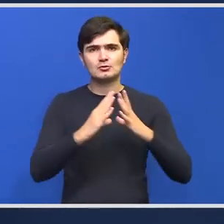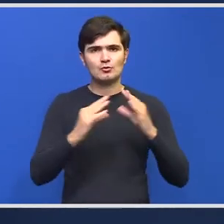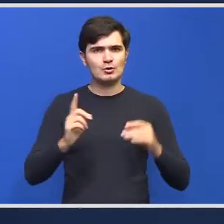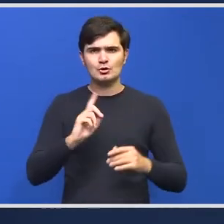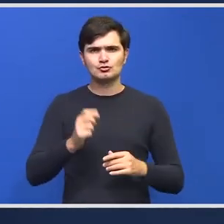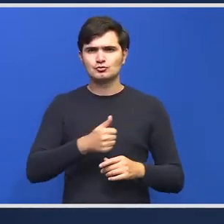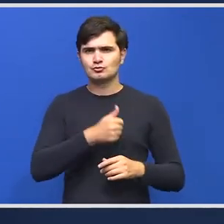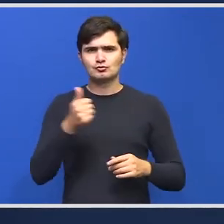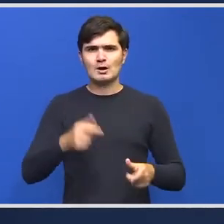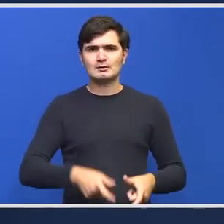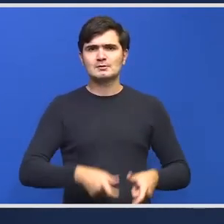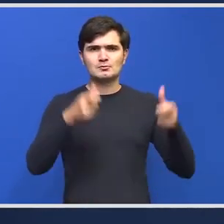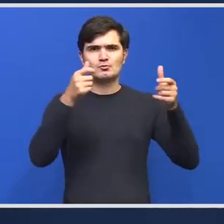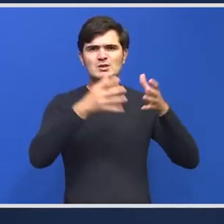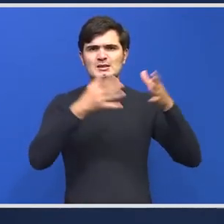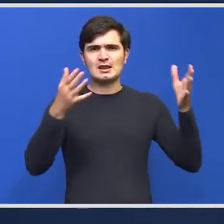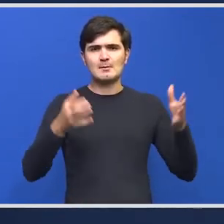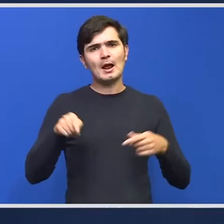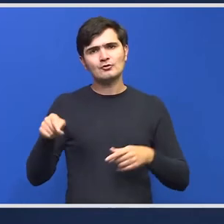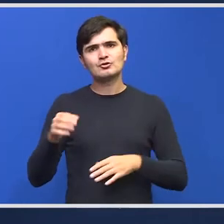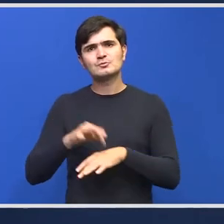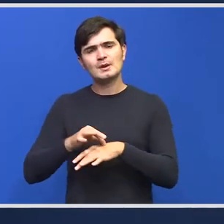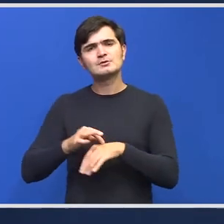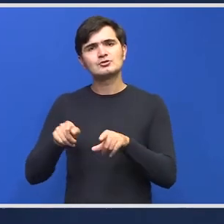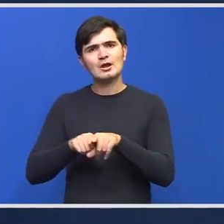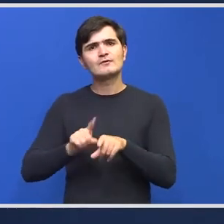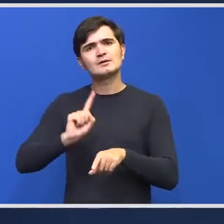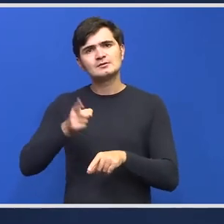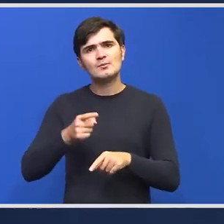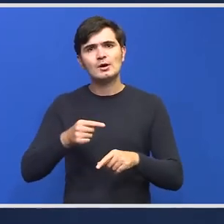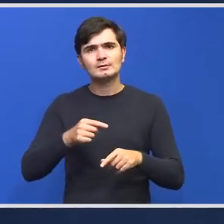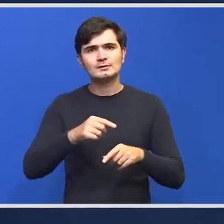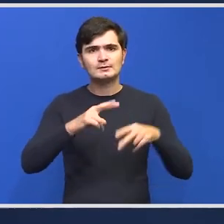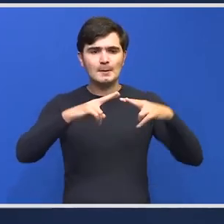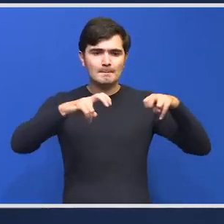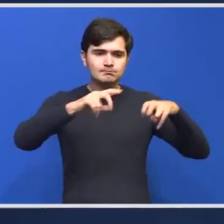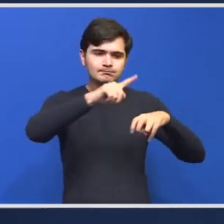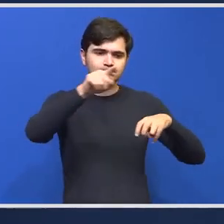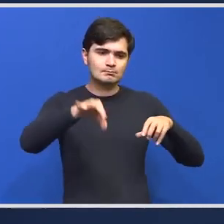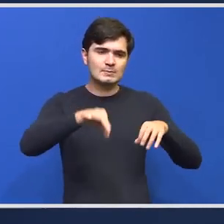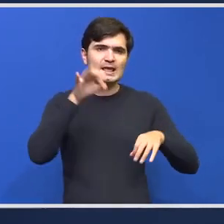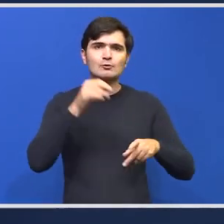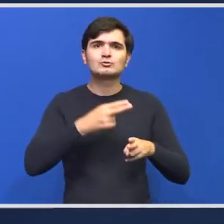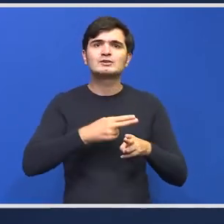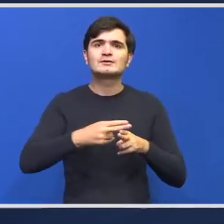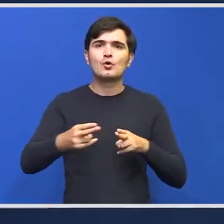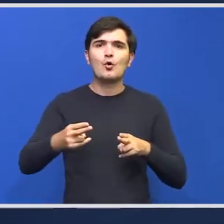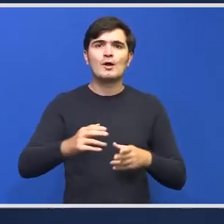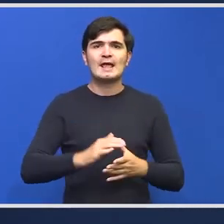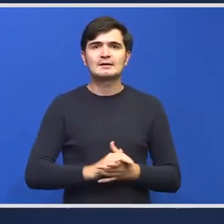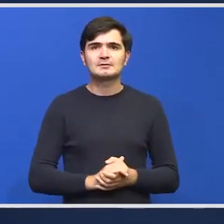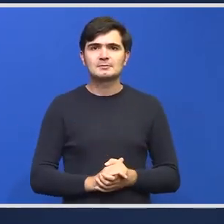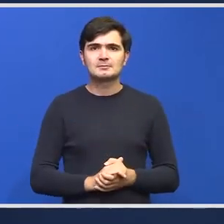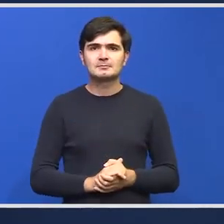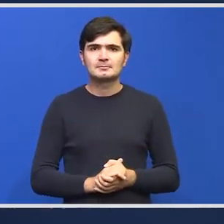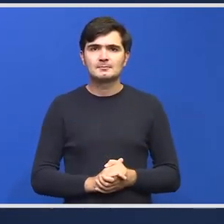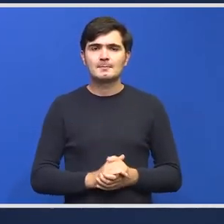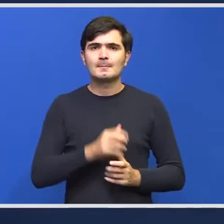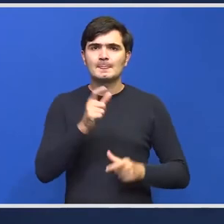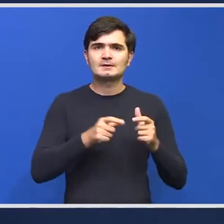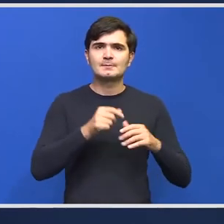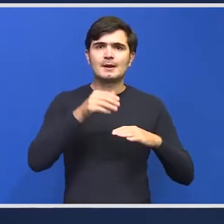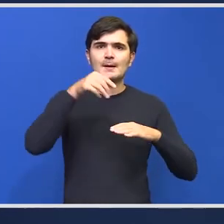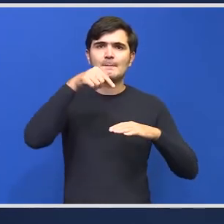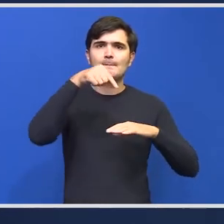unitățile mari să diagnosticheze corect mă refer la suprafață la profunzimea arsurii